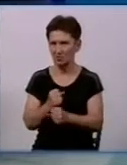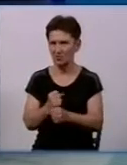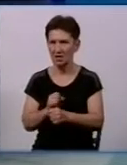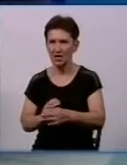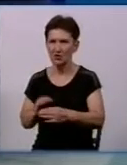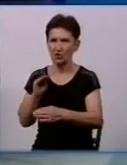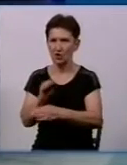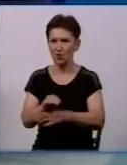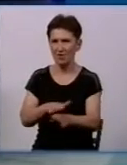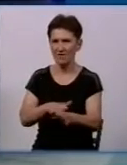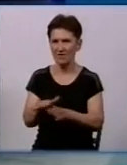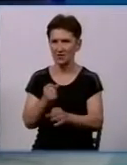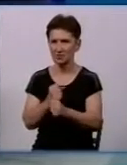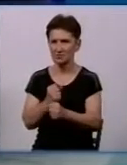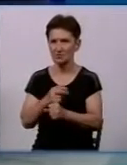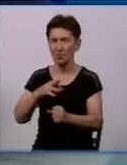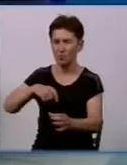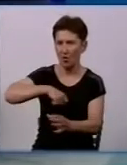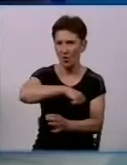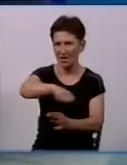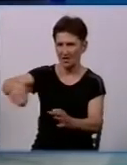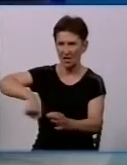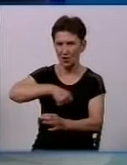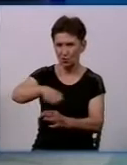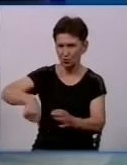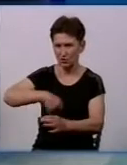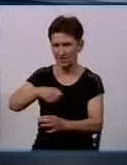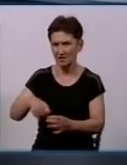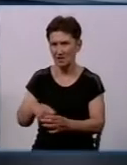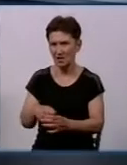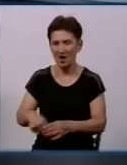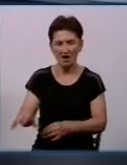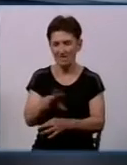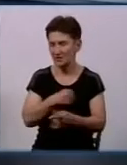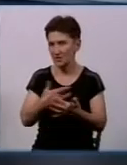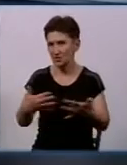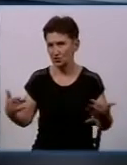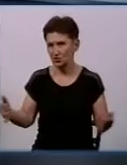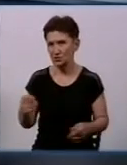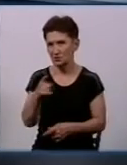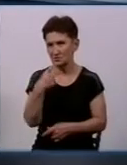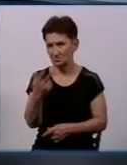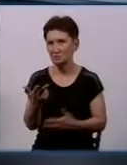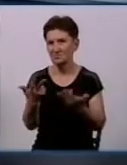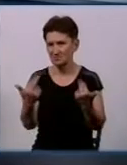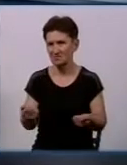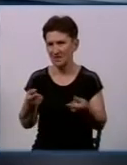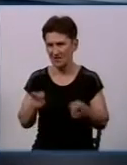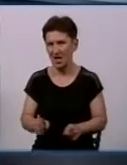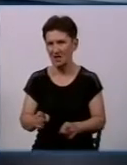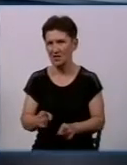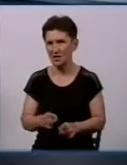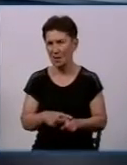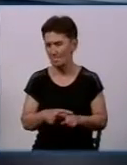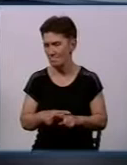виконати роботу по накручуванню гідранта на стояк. А все інше, те, що ми бачили, відбувається в реальному часу і за такий час,